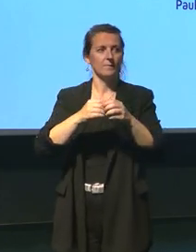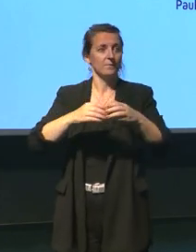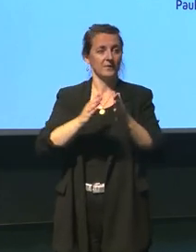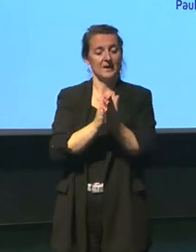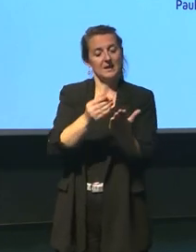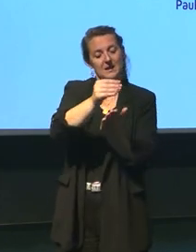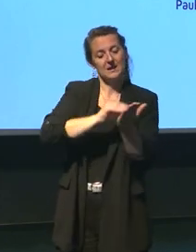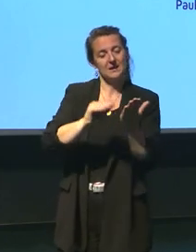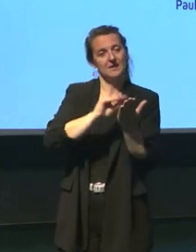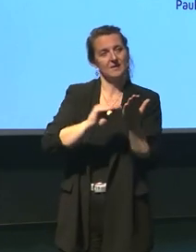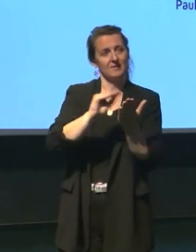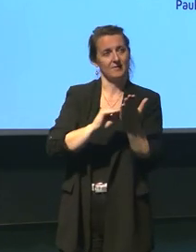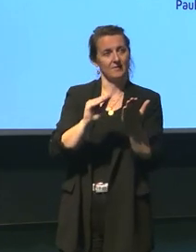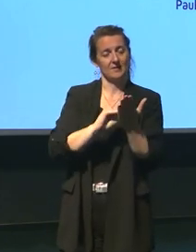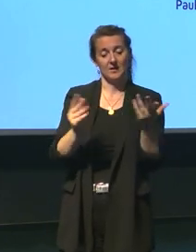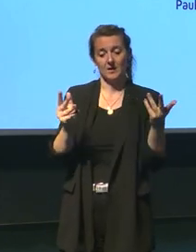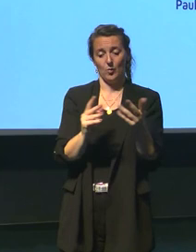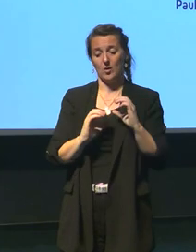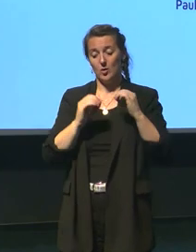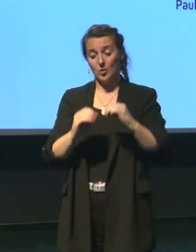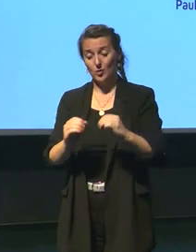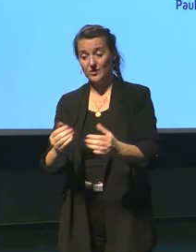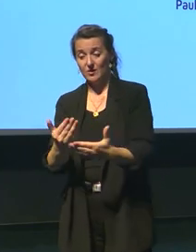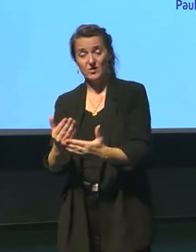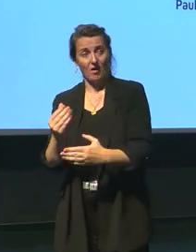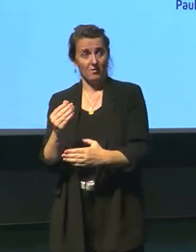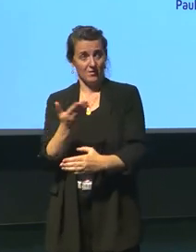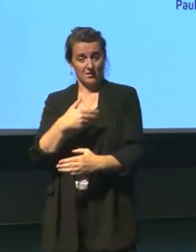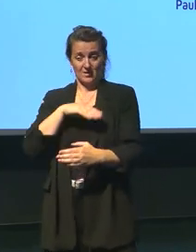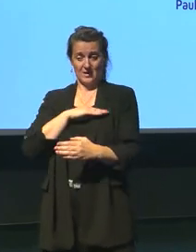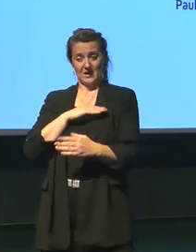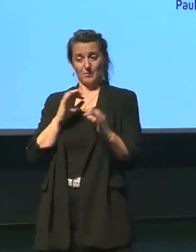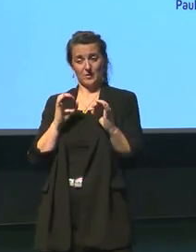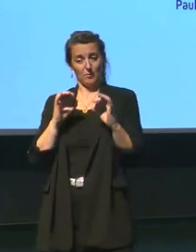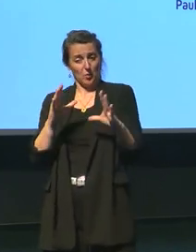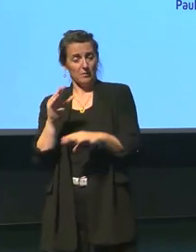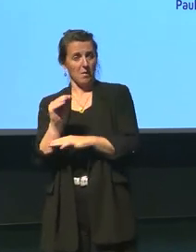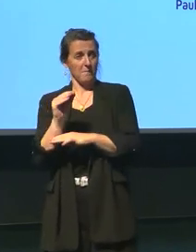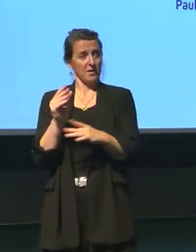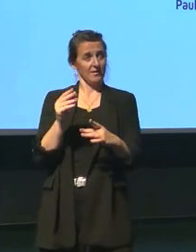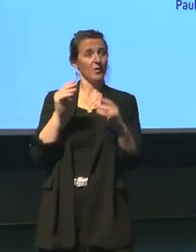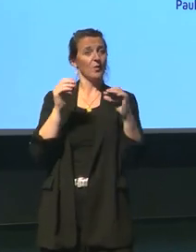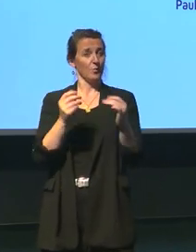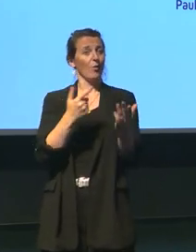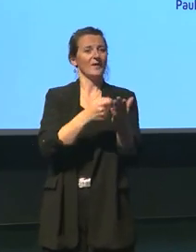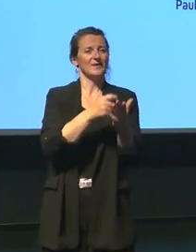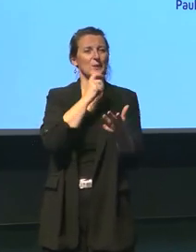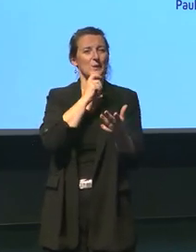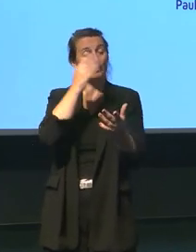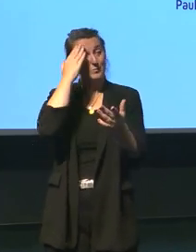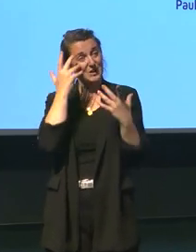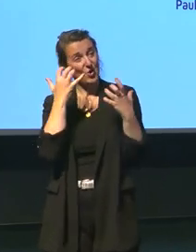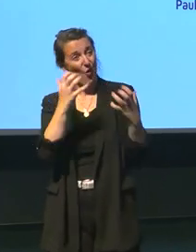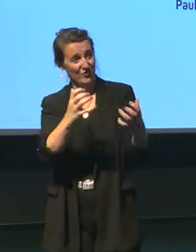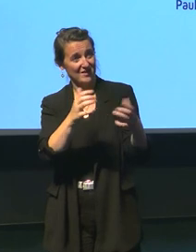qui s'appelle l'océan est-il le maître du climat vous le trouverez ici avec celui jules Verne tout à l'heure si vous en avez envie et donc en fait